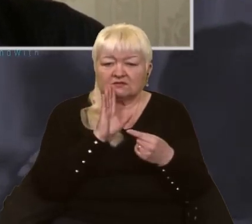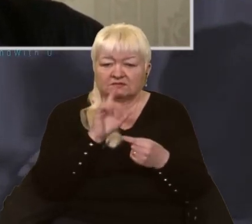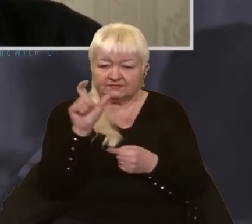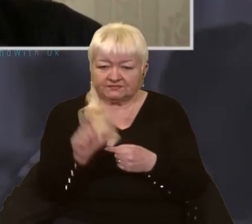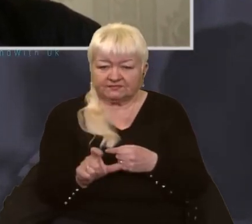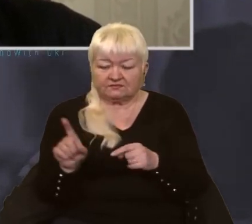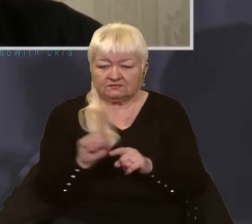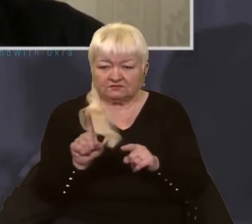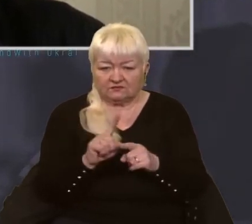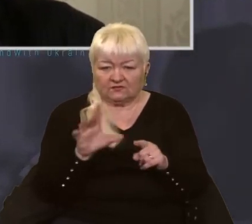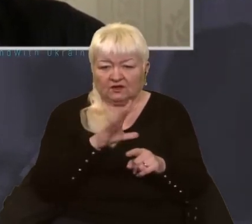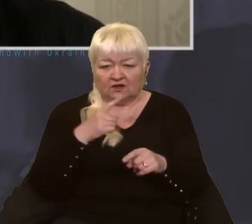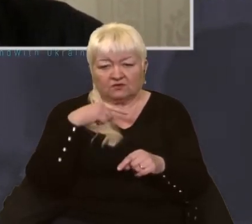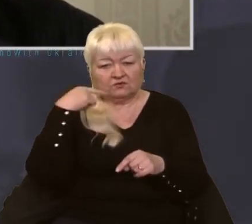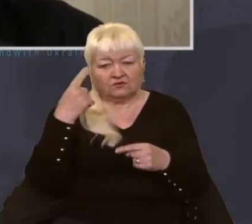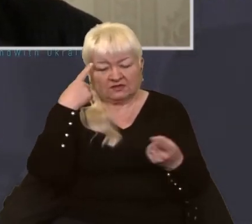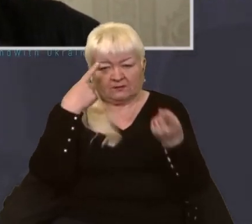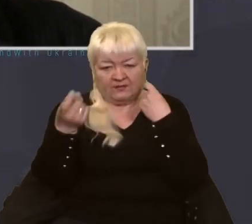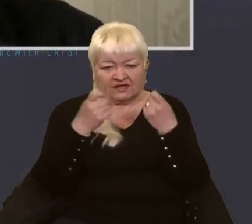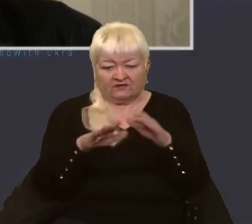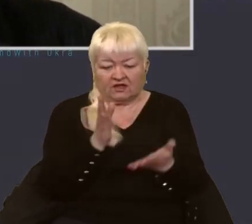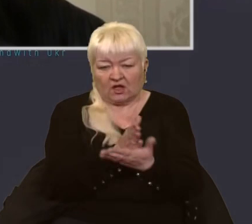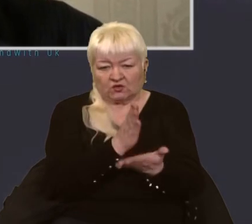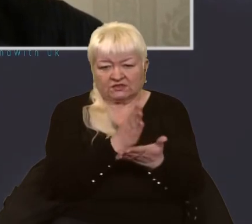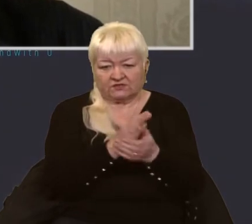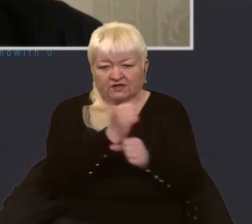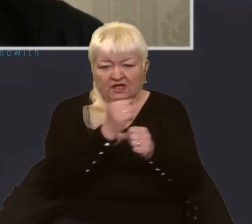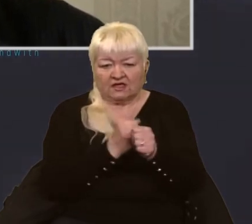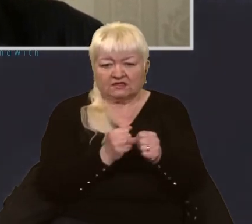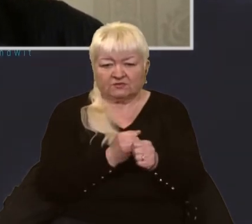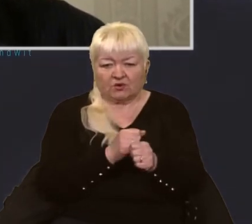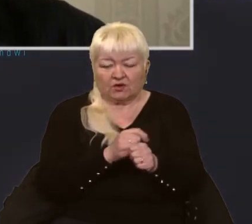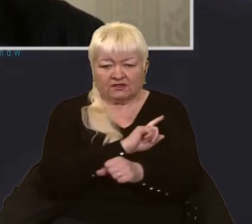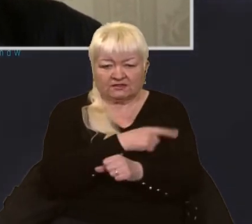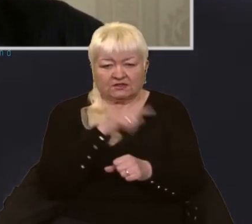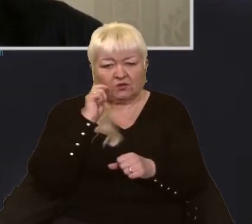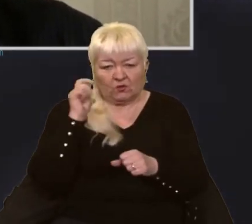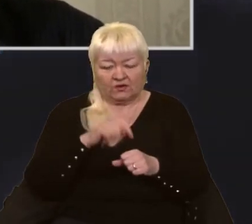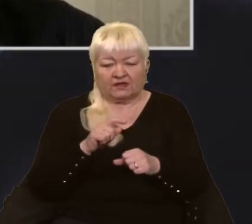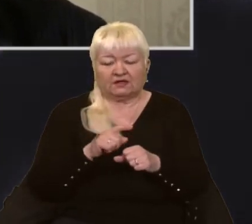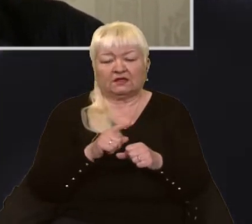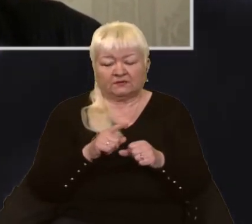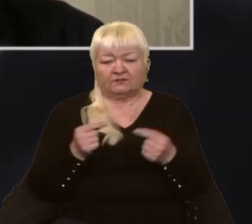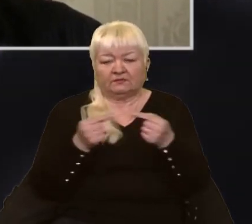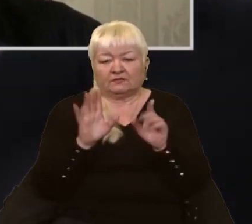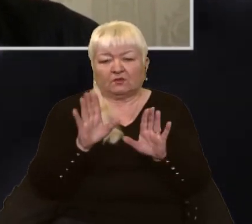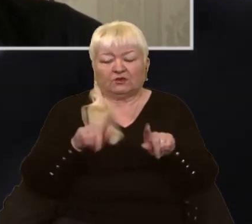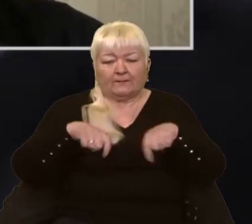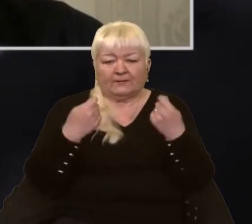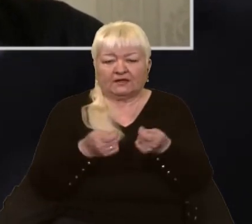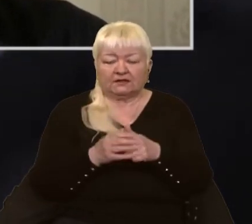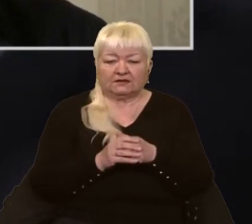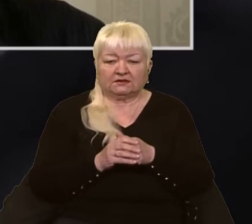дані про розташування Збройних сил України ворогу. Відповідно, зазначена особа буде, скоріше за передана для